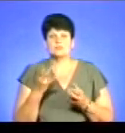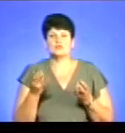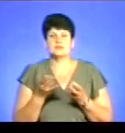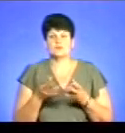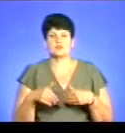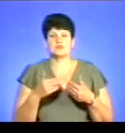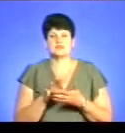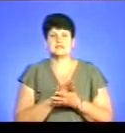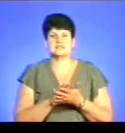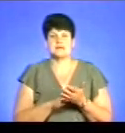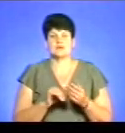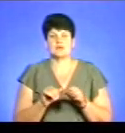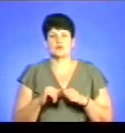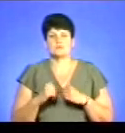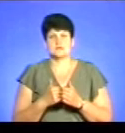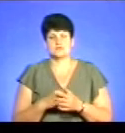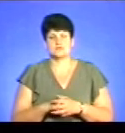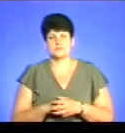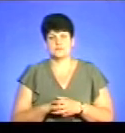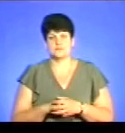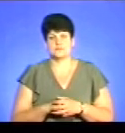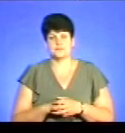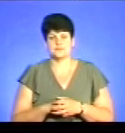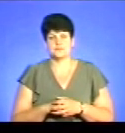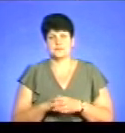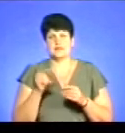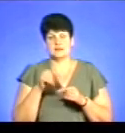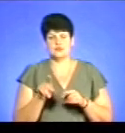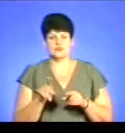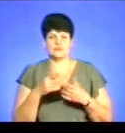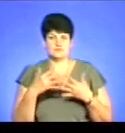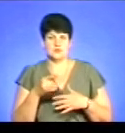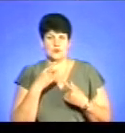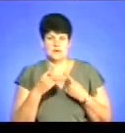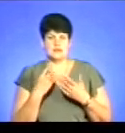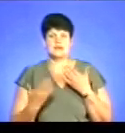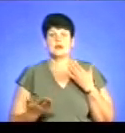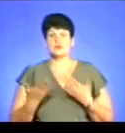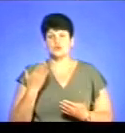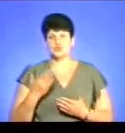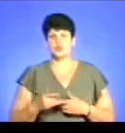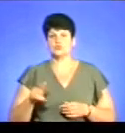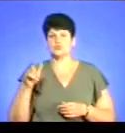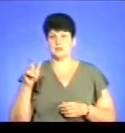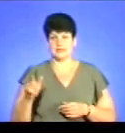подавати заяву на комісію? Те, що ми говорили. Якщо людина